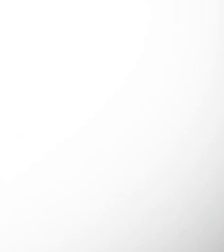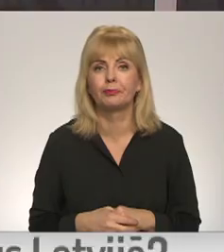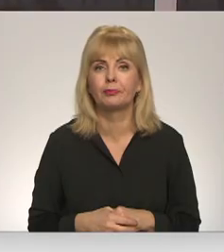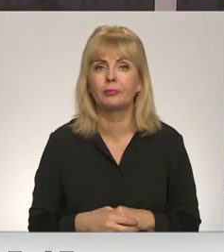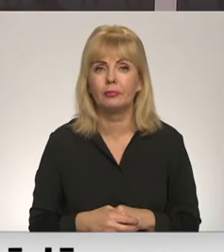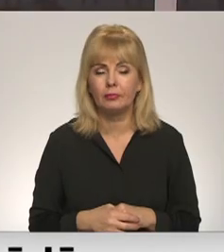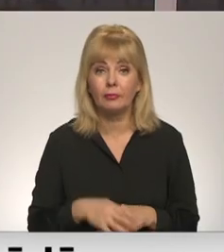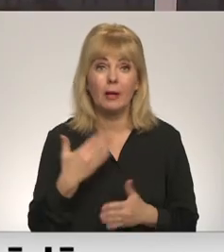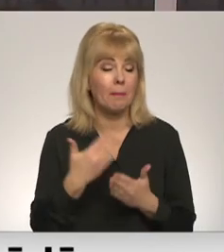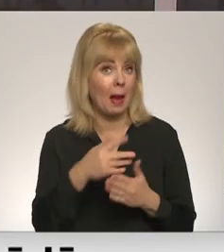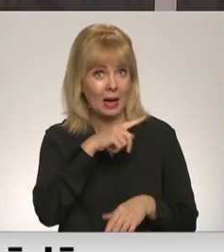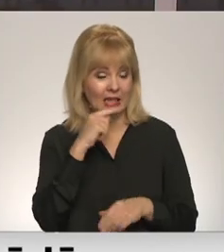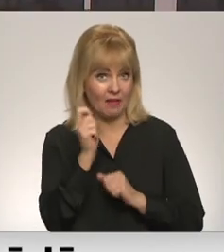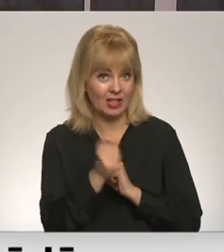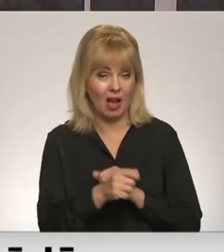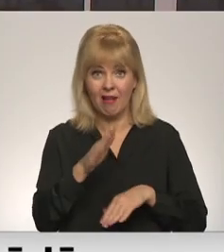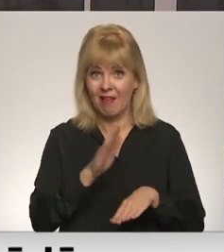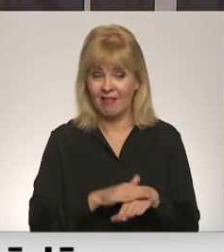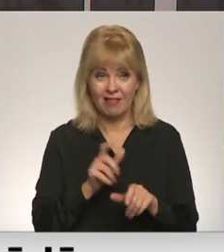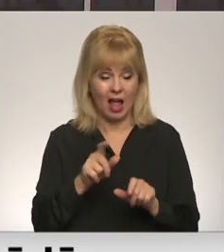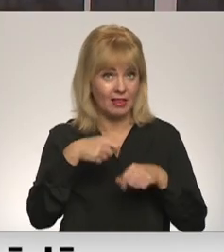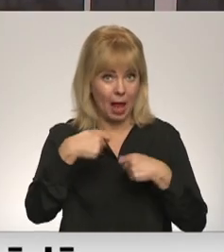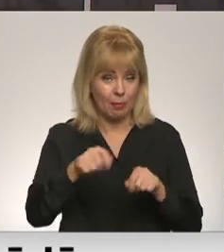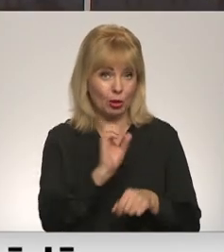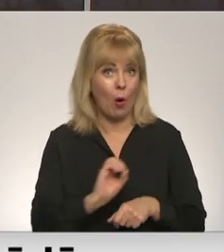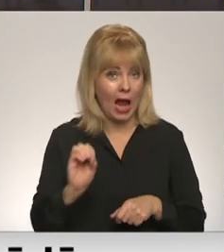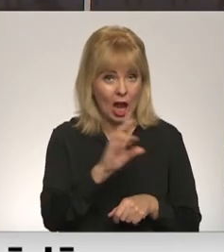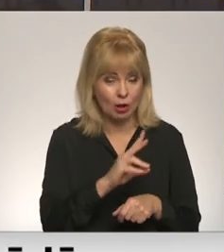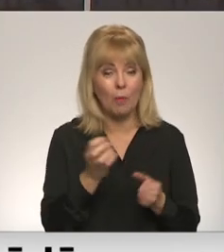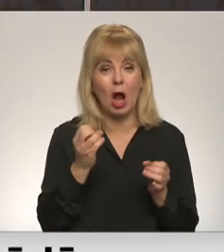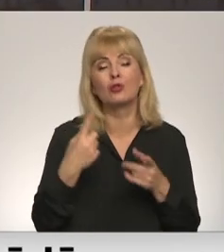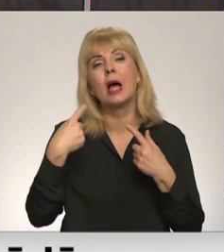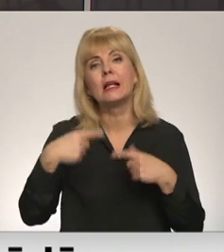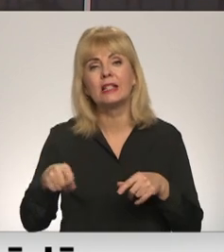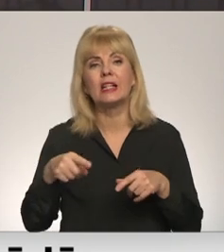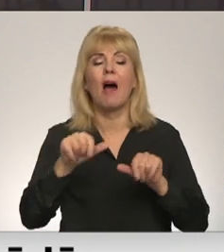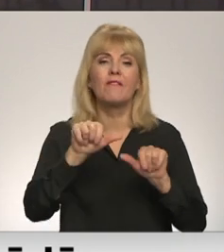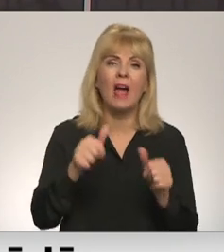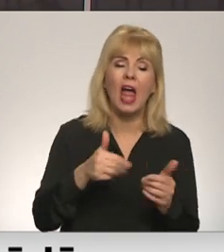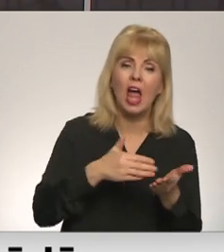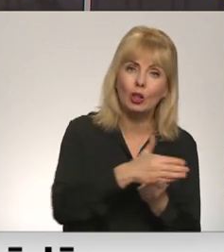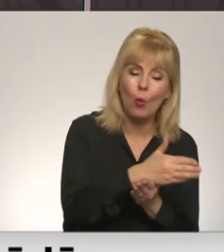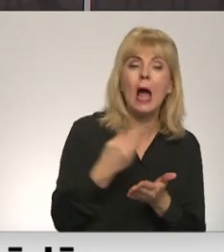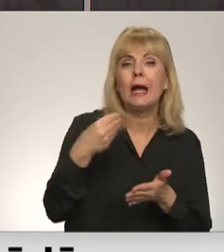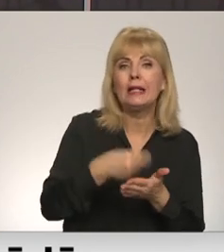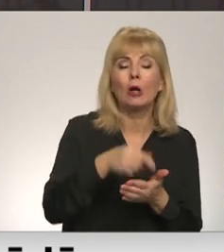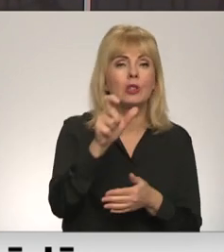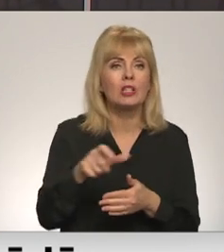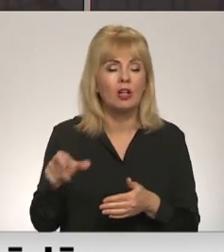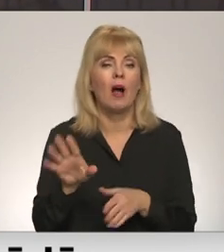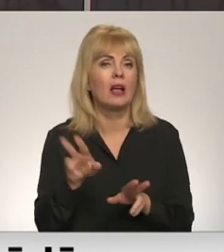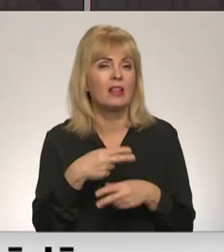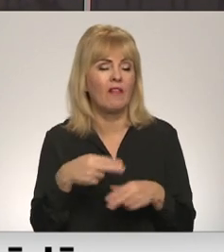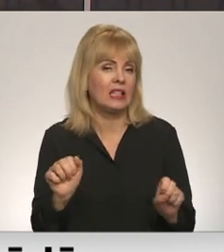Ja Krievijas sankcija dēļ nepārdos, Eiropai gāze ir citas alternatīvas. Tās iegādē, un cilvēkiem nebūs